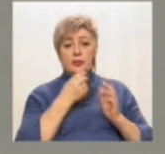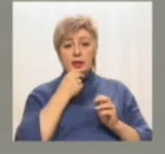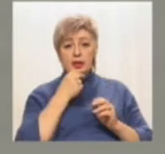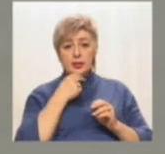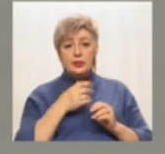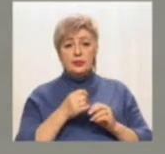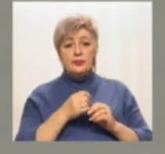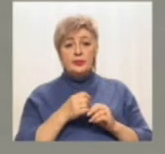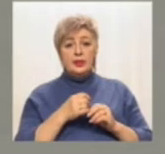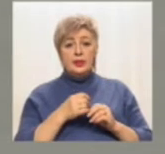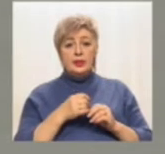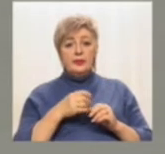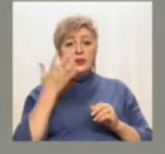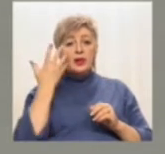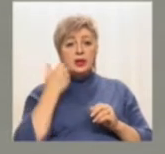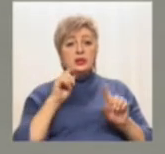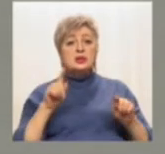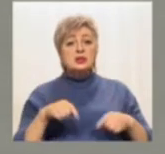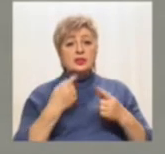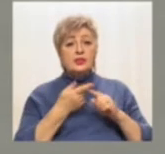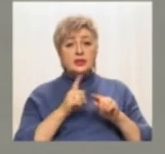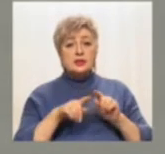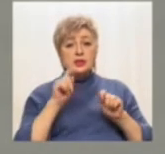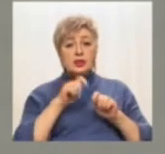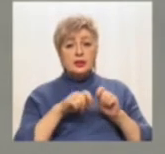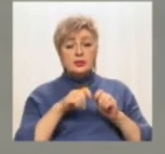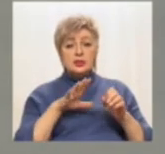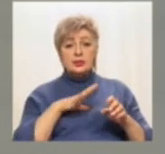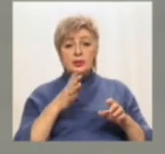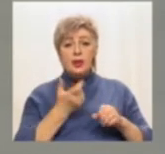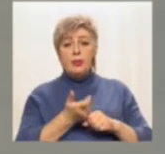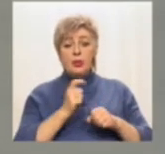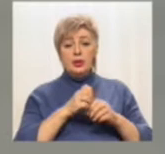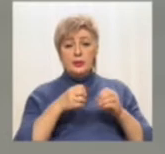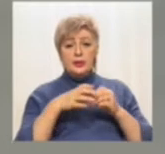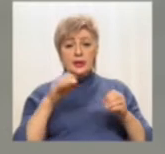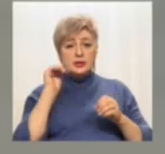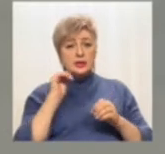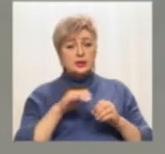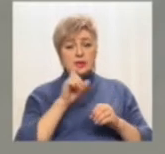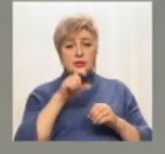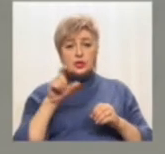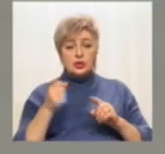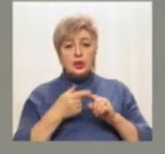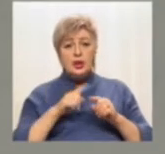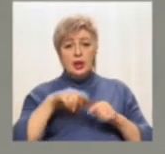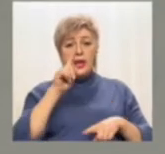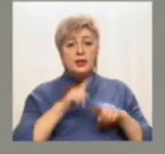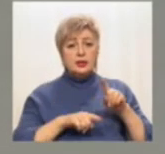Дніпра» на той момент, коли создавалася ця комісія, було більше 15 тисяч чоловік. Це батьки дітей,